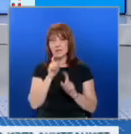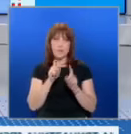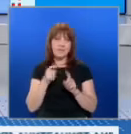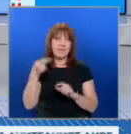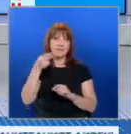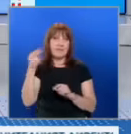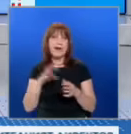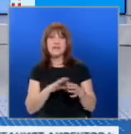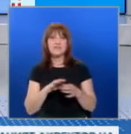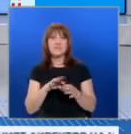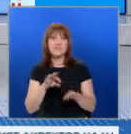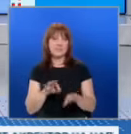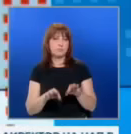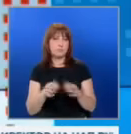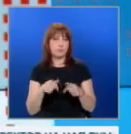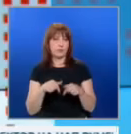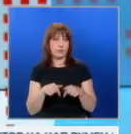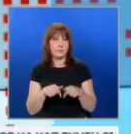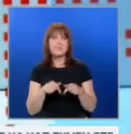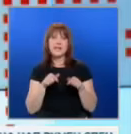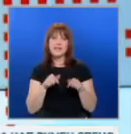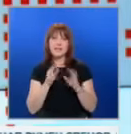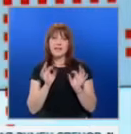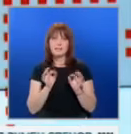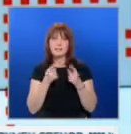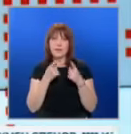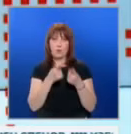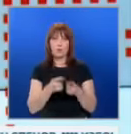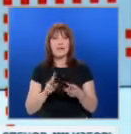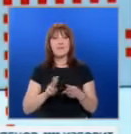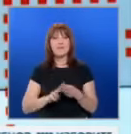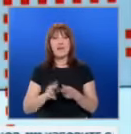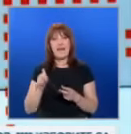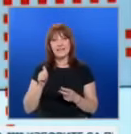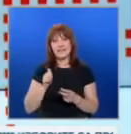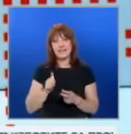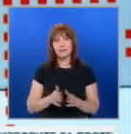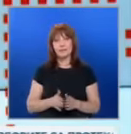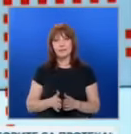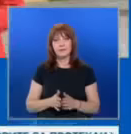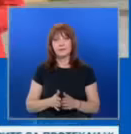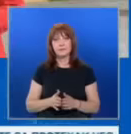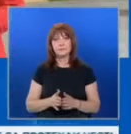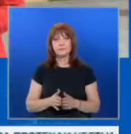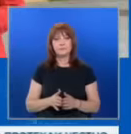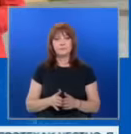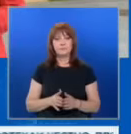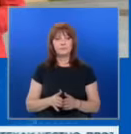свързани с изборите у нас. От Рига предават специалните ни пратаници Вера, Александрова и Любан Бързаков.